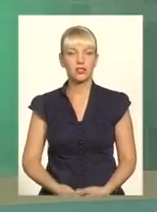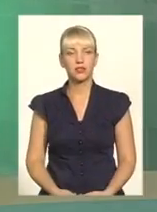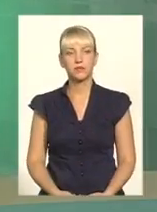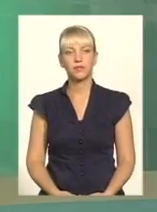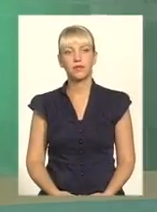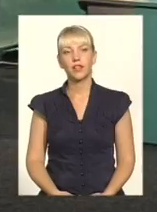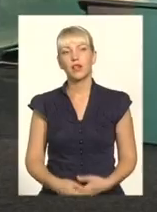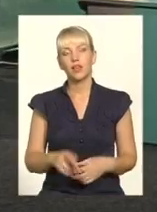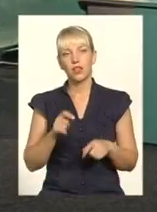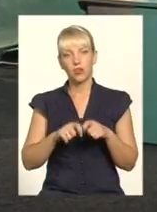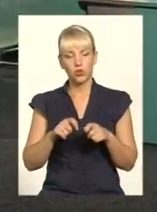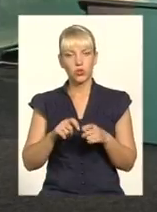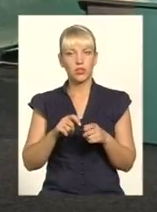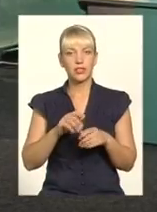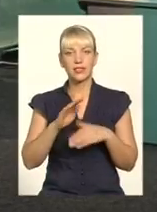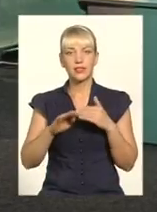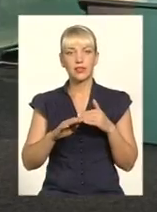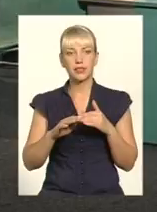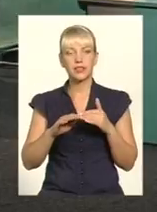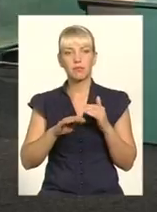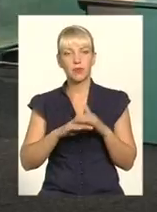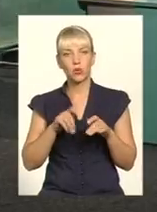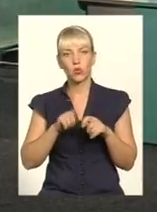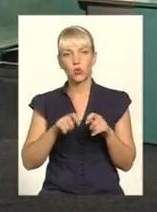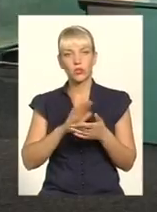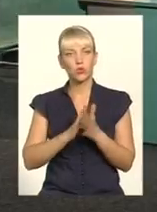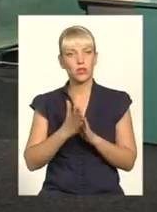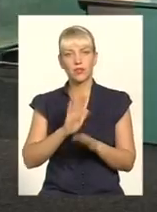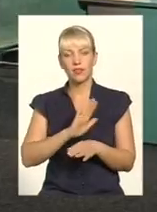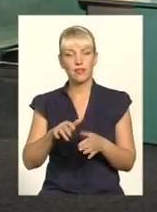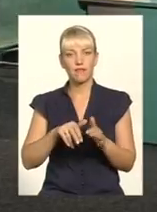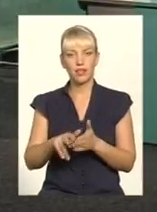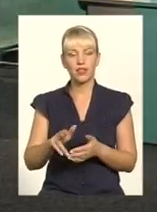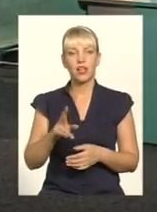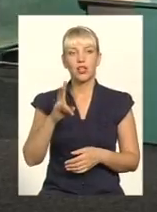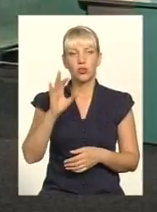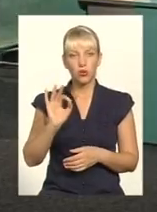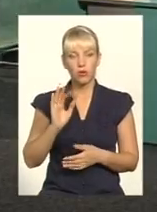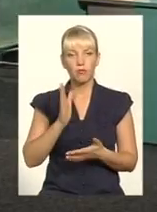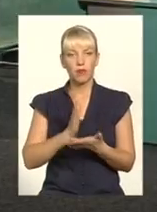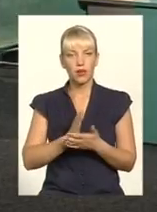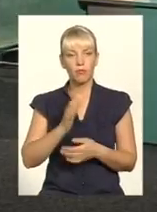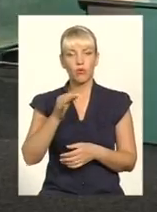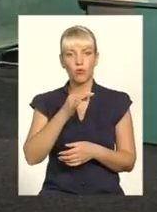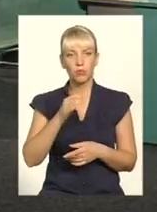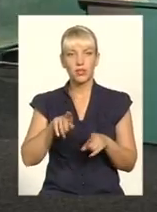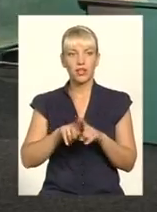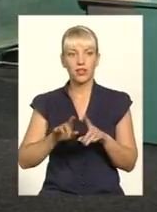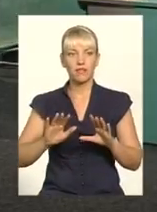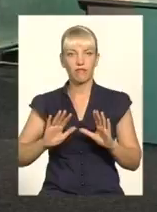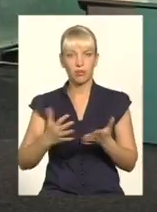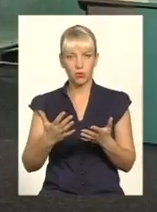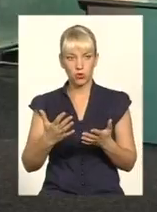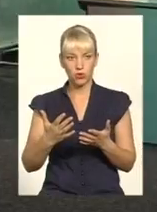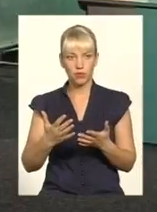З-під контролю ситуація не вийде. Разом з тим, маємо в області випадок, зокрема,